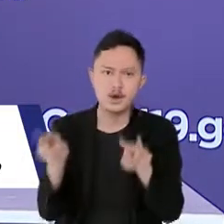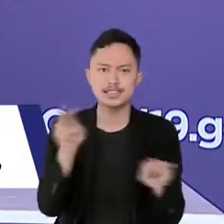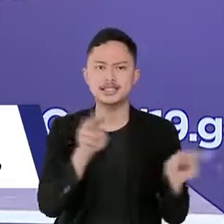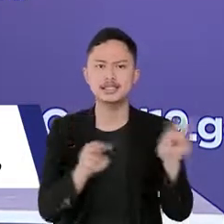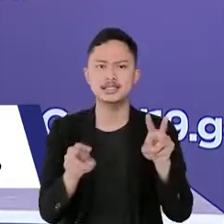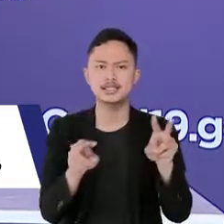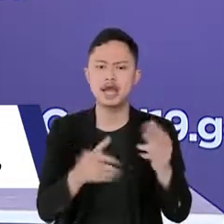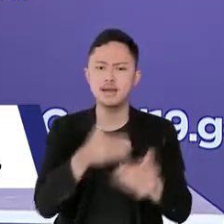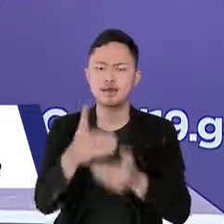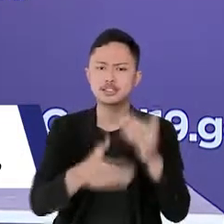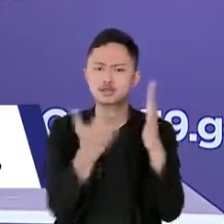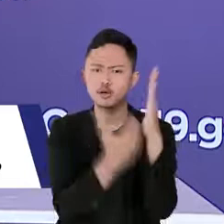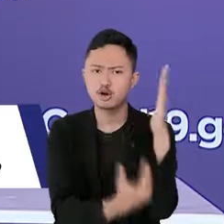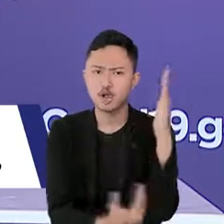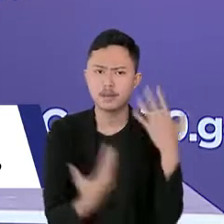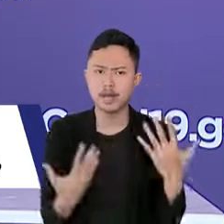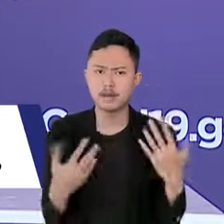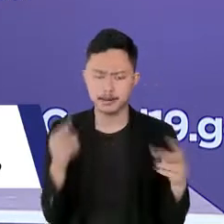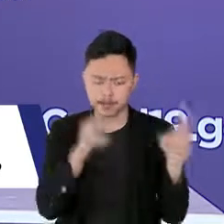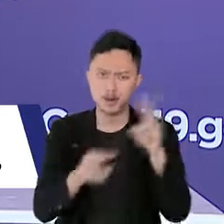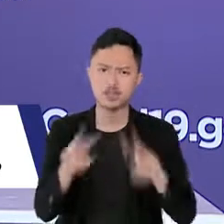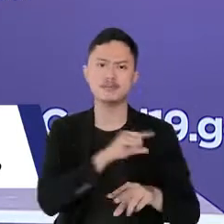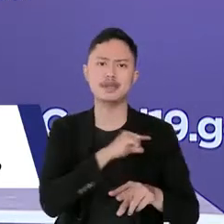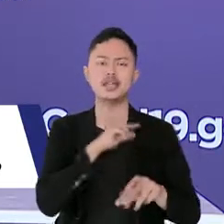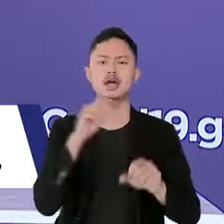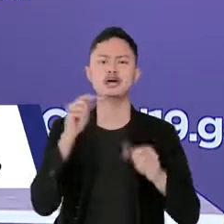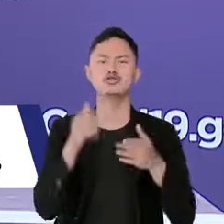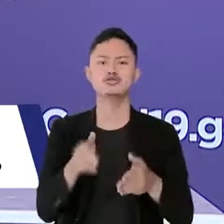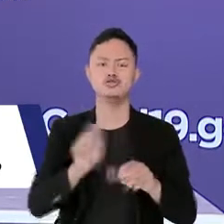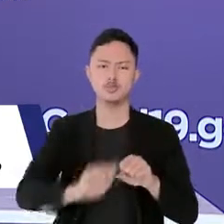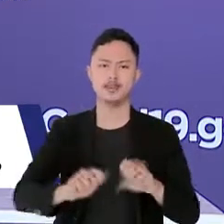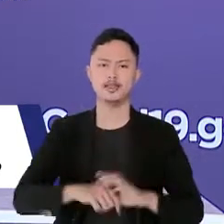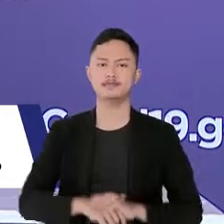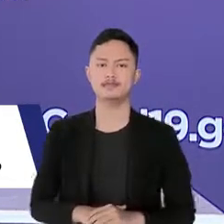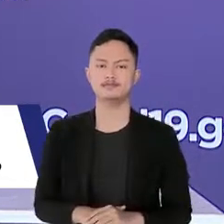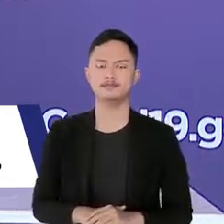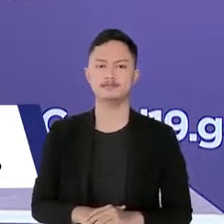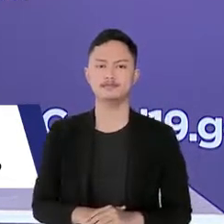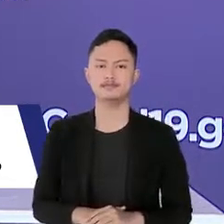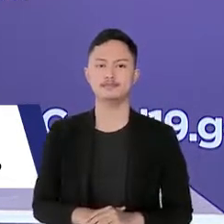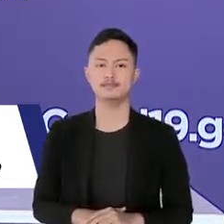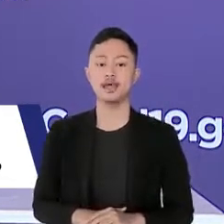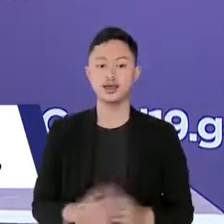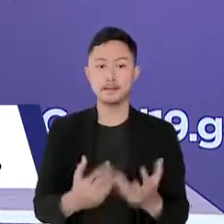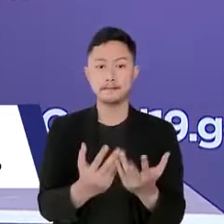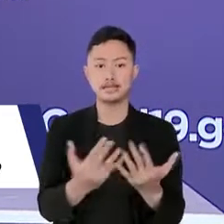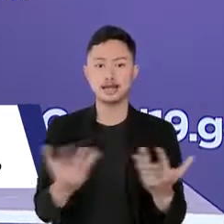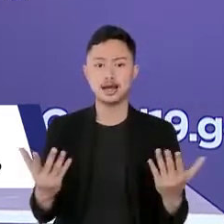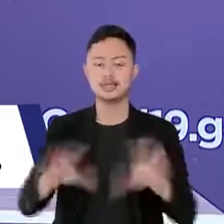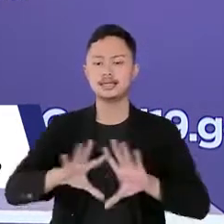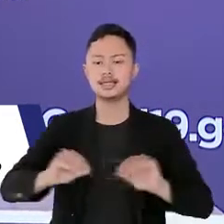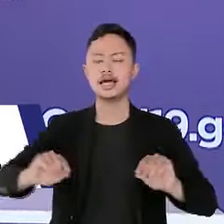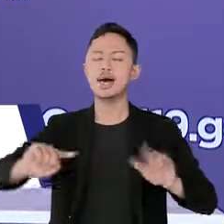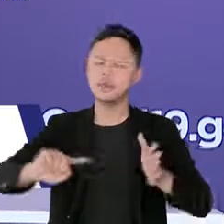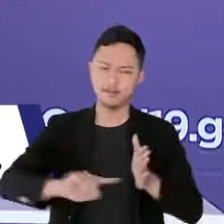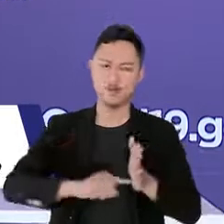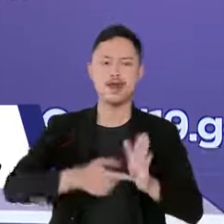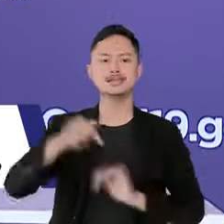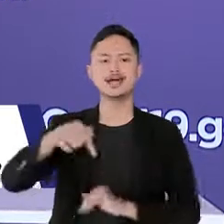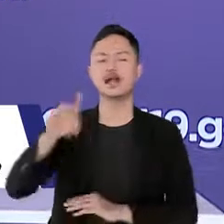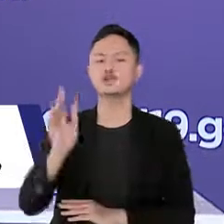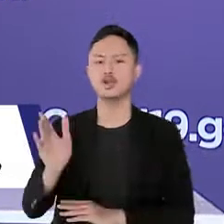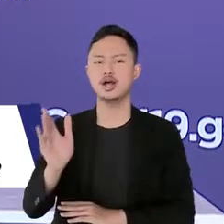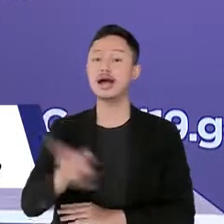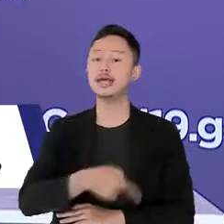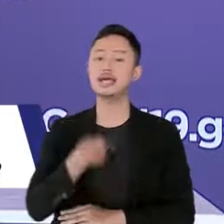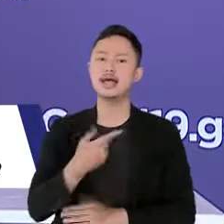setiap tahapannya kemunculan kasus pada sektor sosial masyarakat yang mulai kembali beroperasi harus diresp